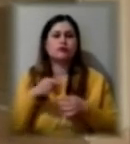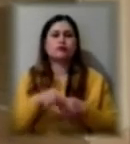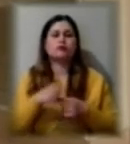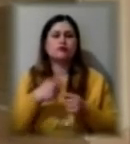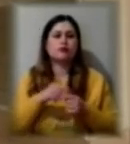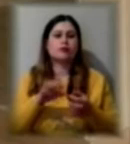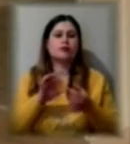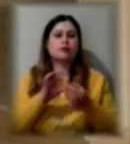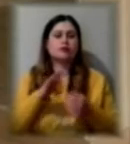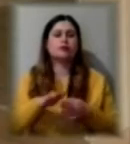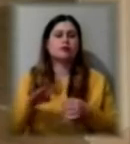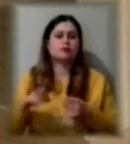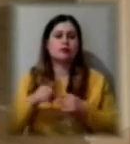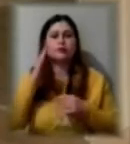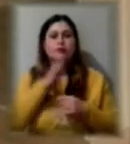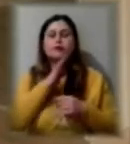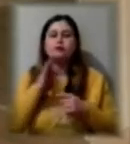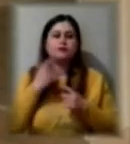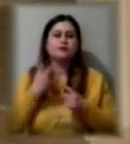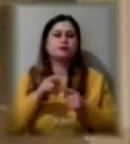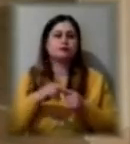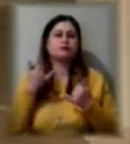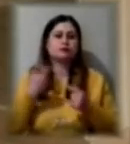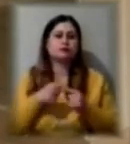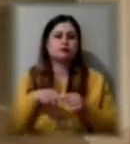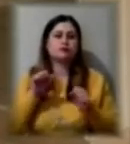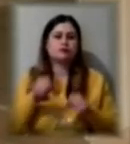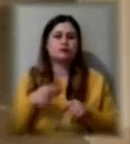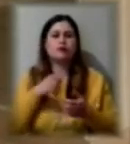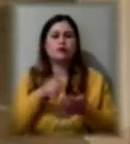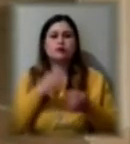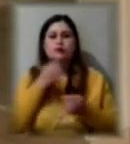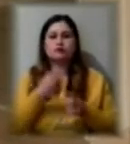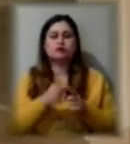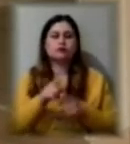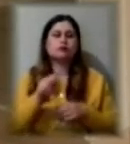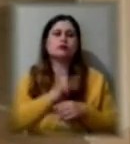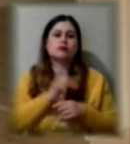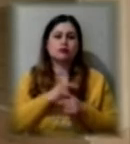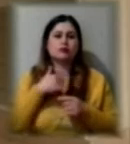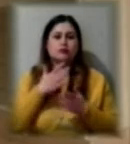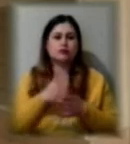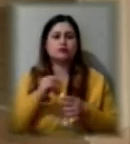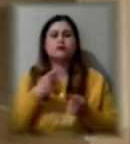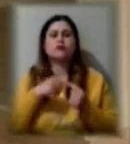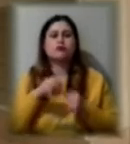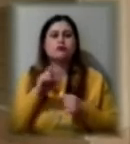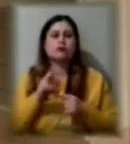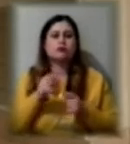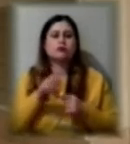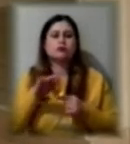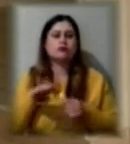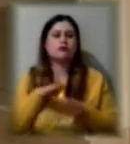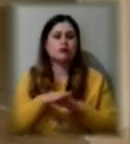дітей та батьків і сьогодні вже ми можемо з опевненістю сказати, що це працює, ми маємо зворотній зв'язок, діти виконують домашнє завдання.